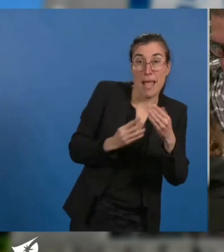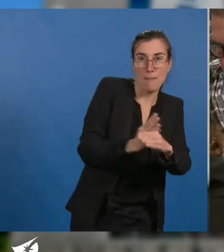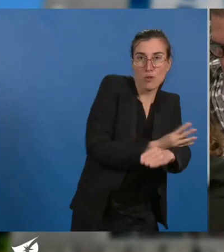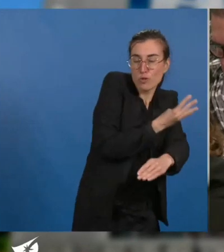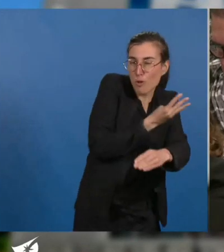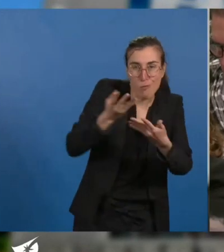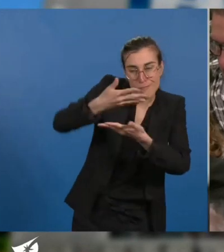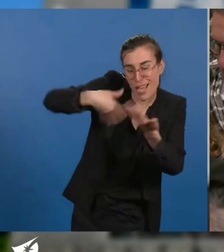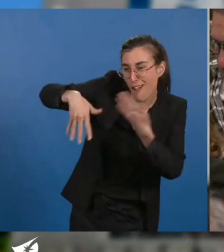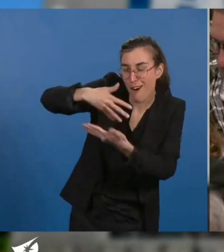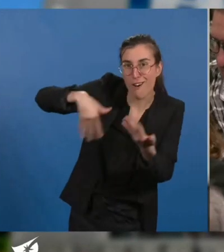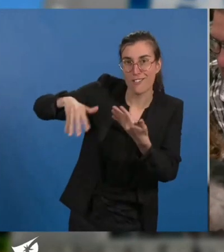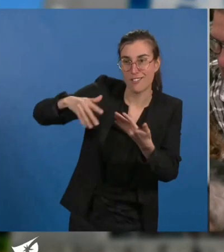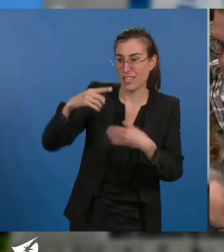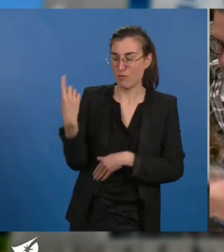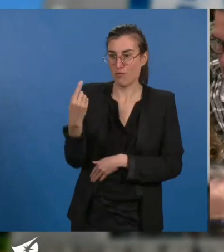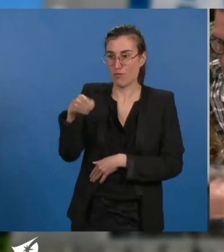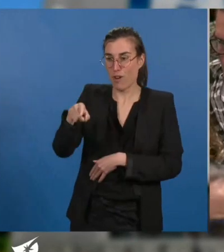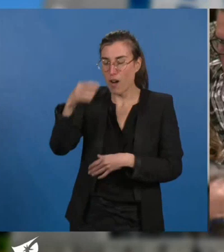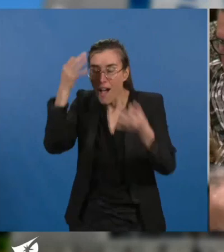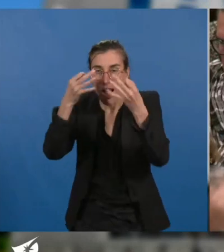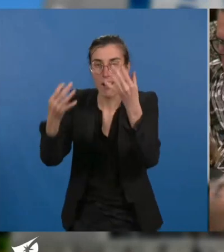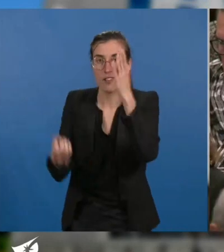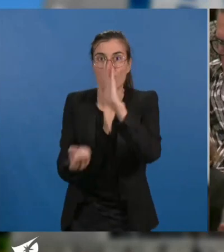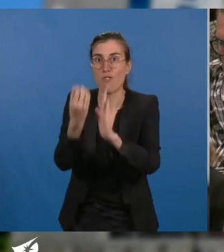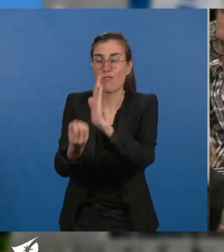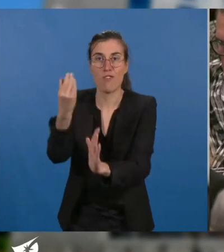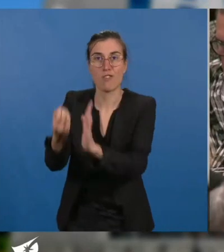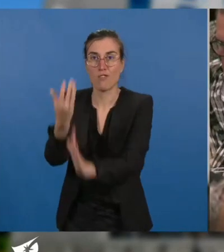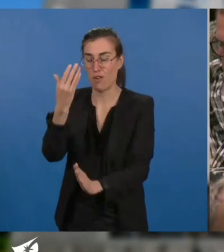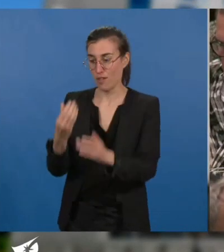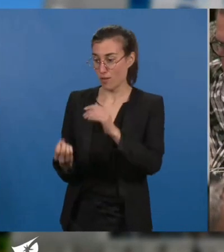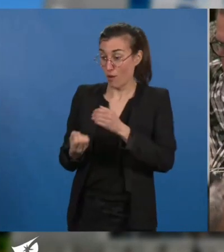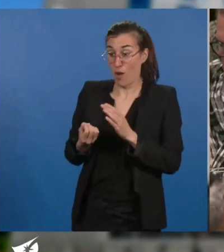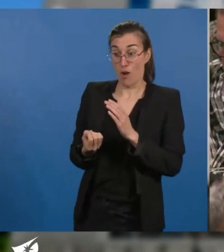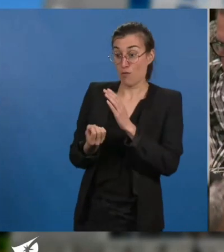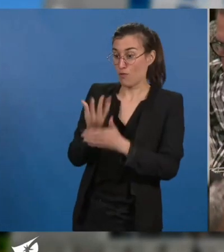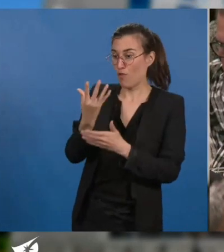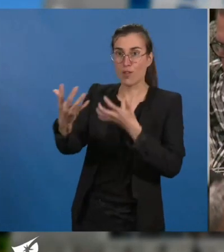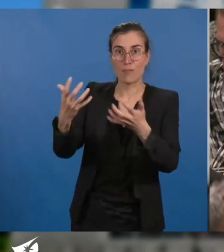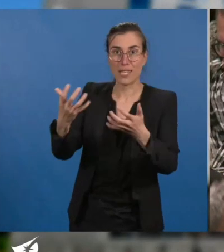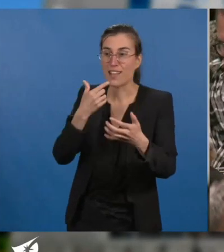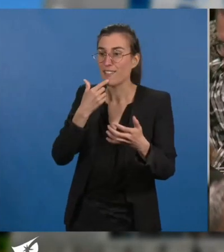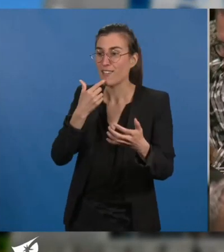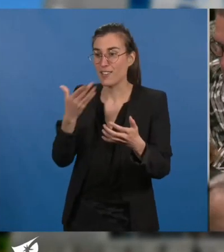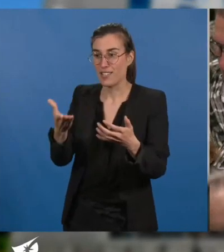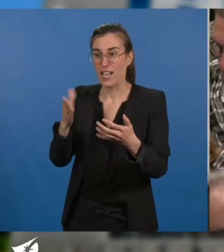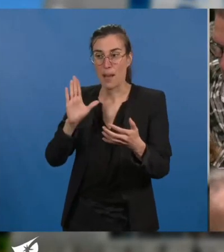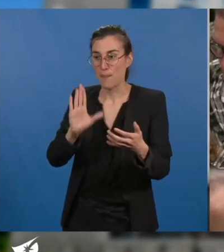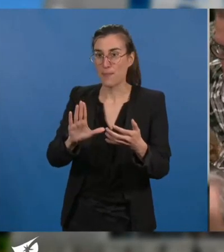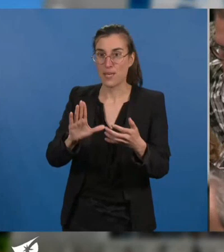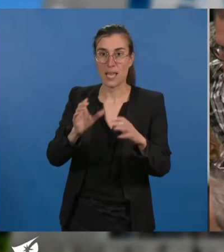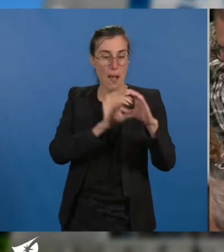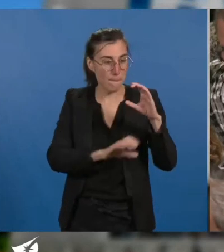renouvelée. Un nouveau spectacle de Royale de Luxe, c'est un nouveau rendez-vous des populations de la métropole